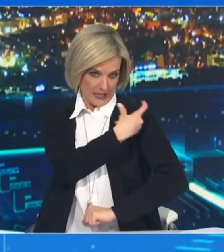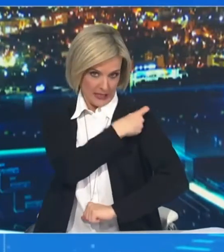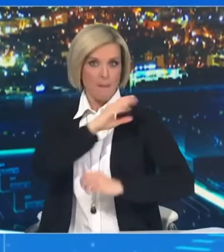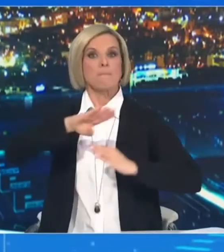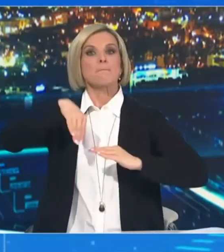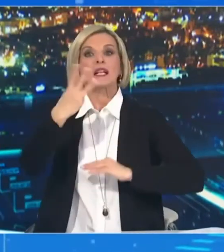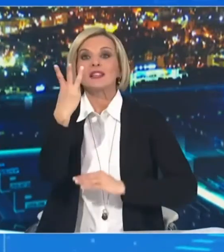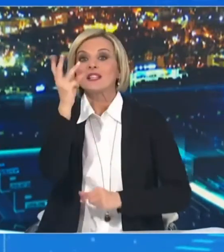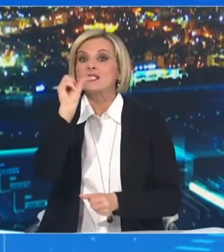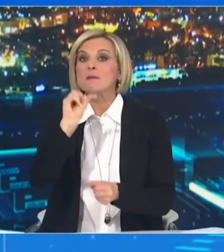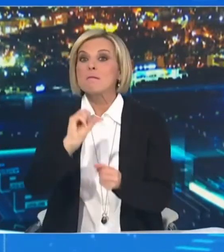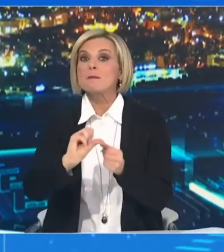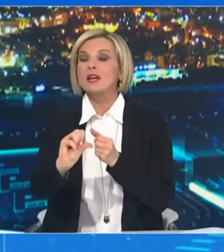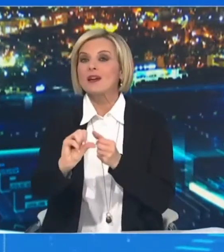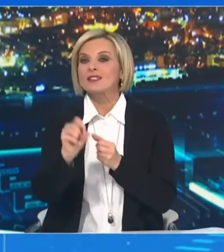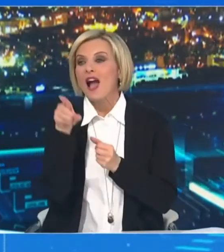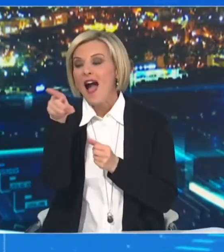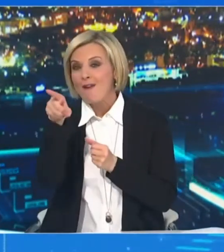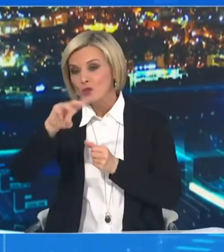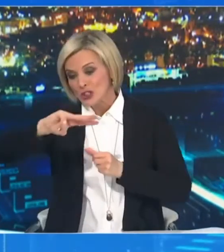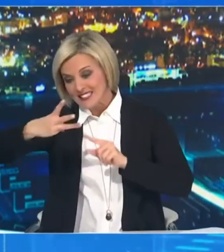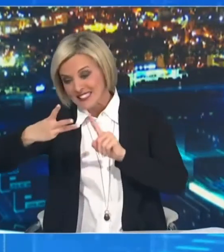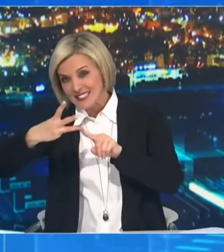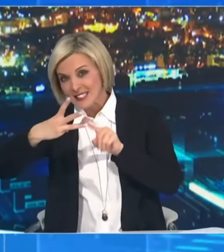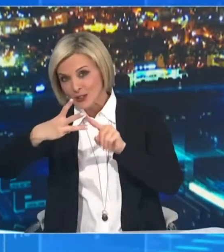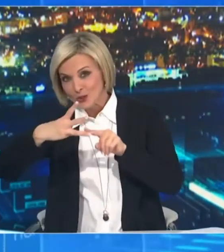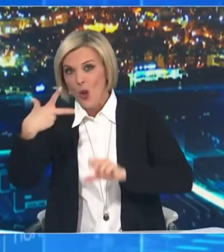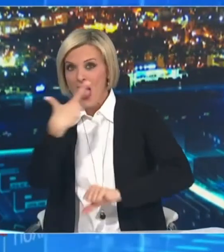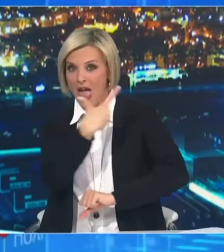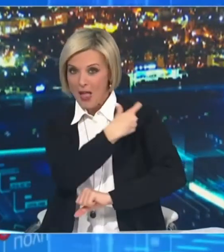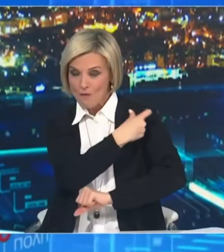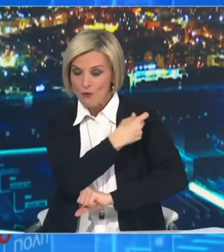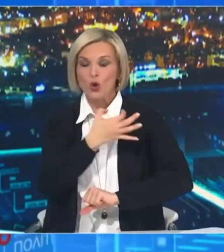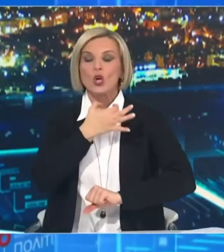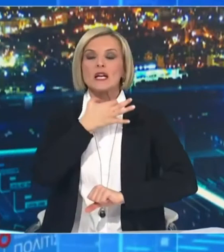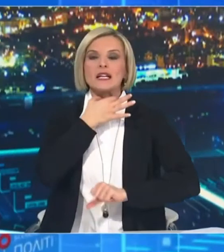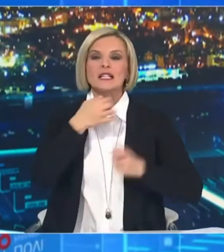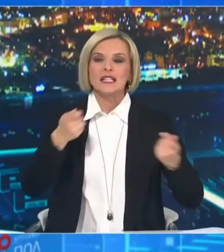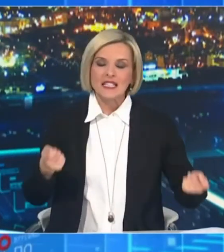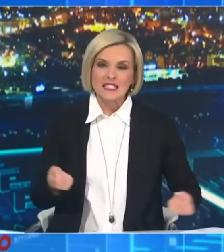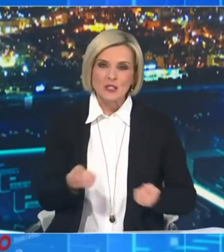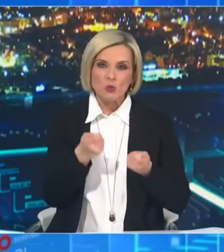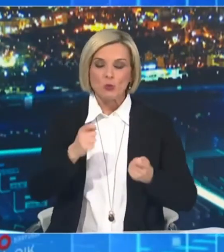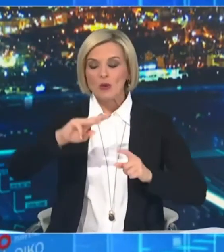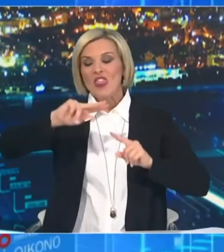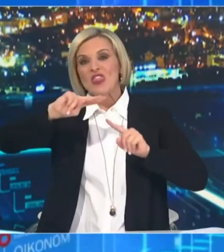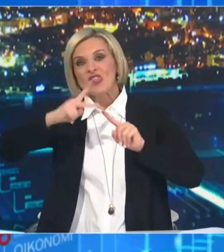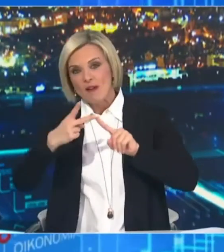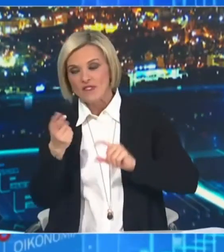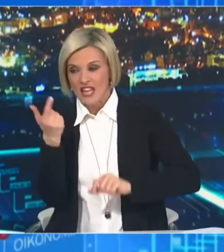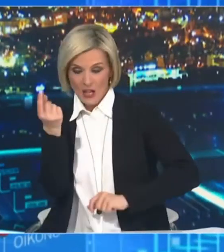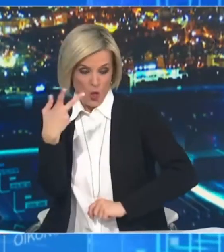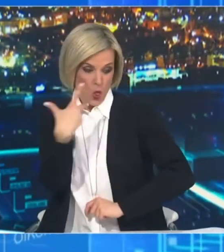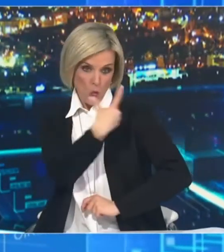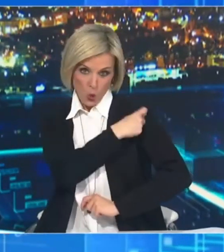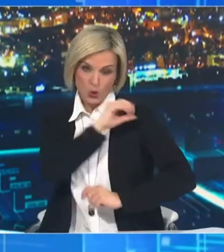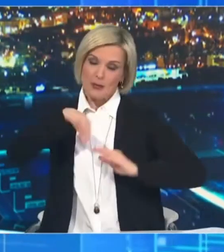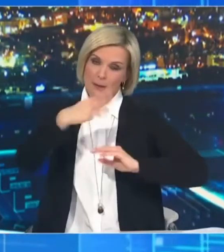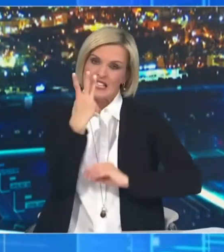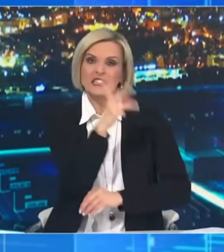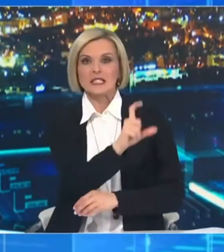Οι εικόνες που είδαμε σήμερα, όχι μόνο στο εντυπωσιακό